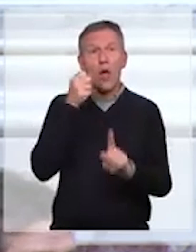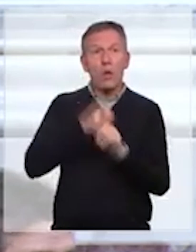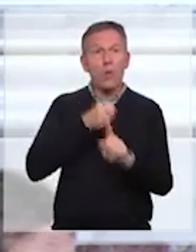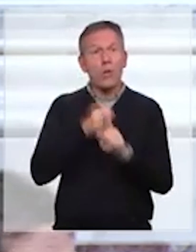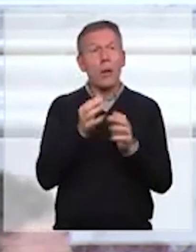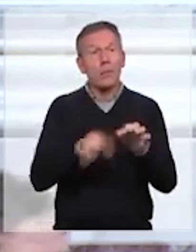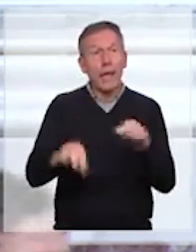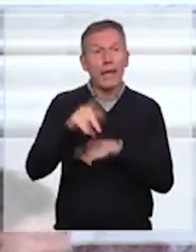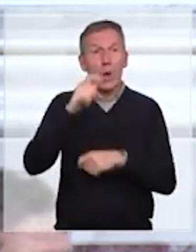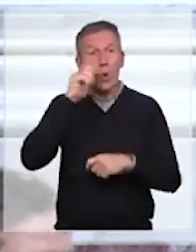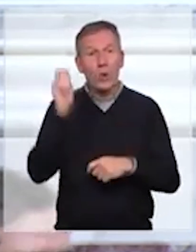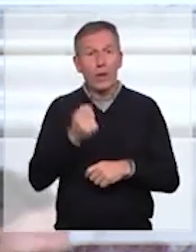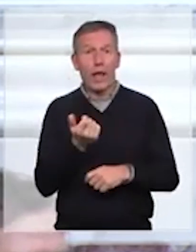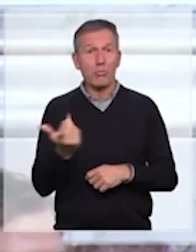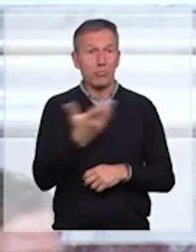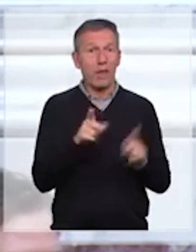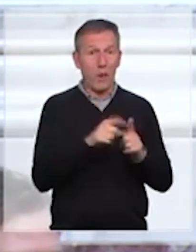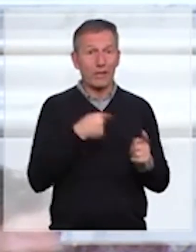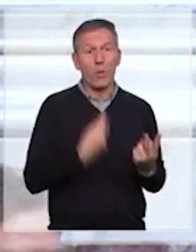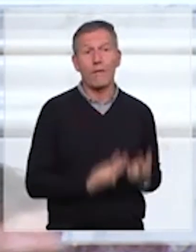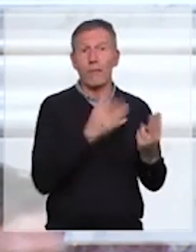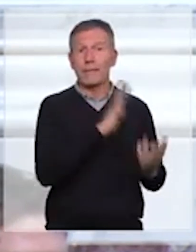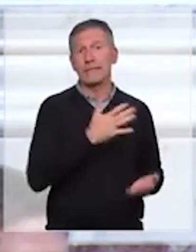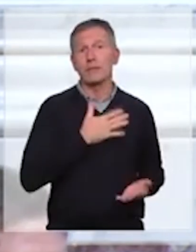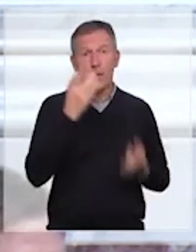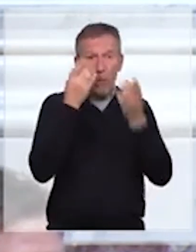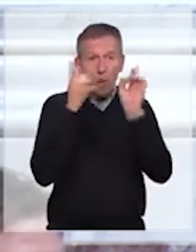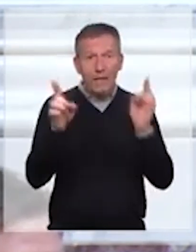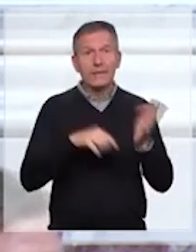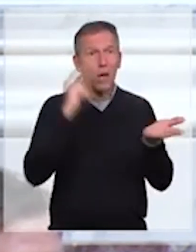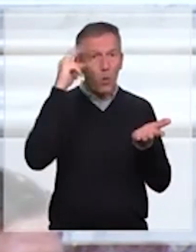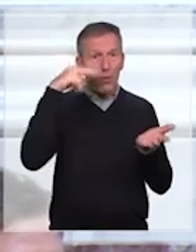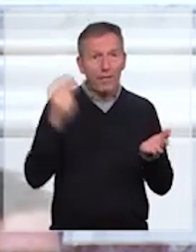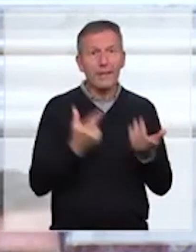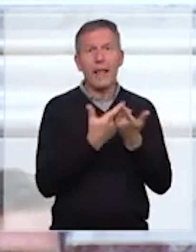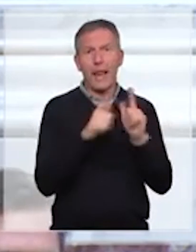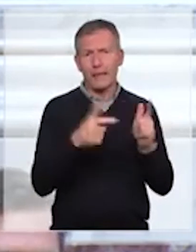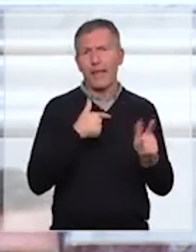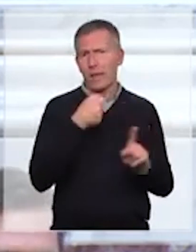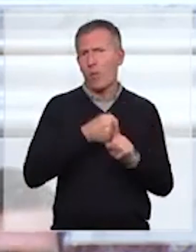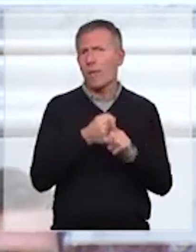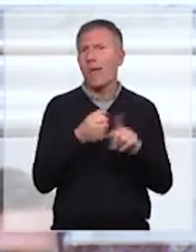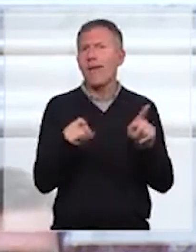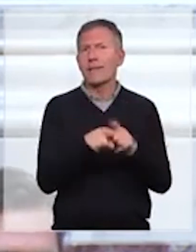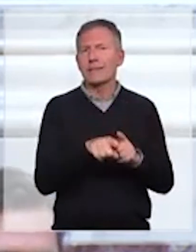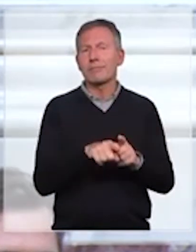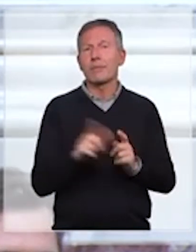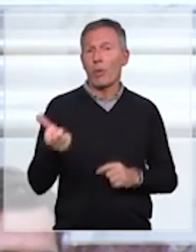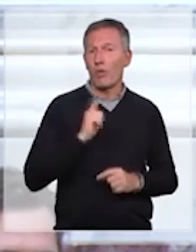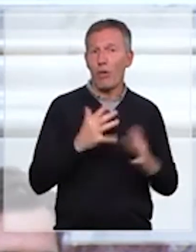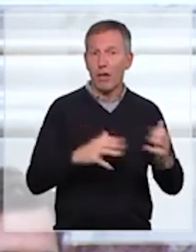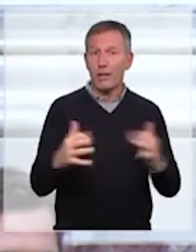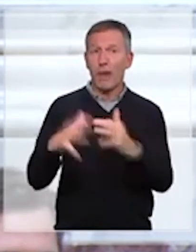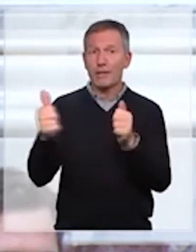l'Ukraine est plus largement celui de nos valeurs démocratiques, celui de l'humanisme, de la liberté. Aussi, nos deux assemblées